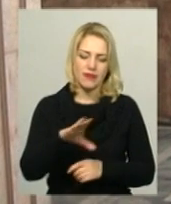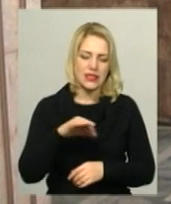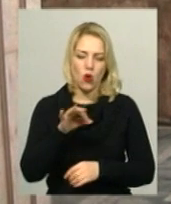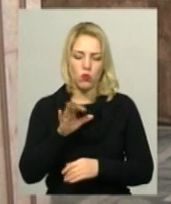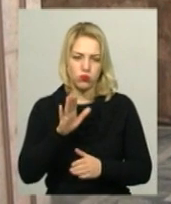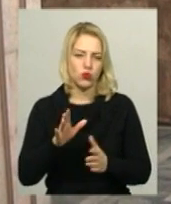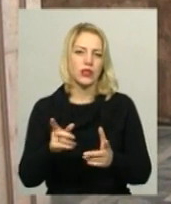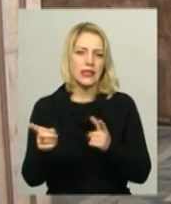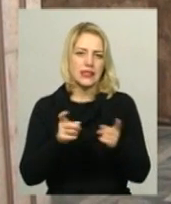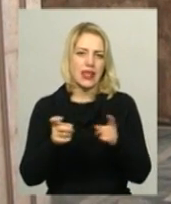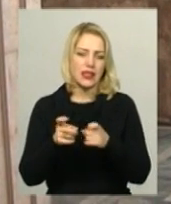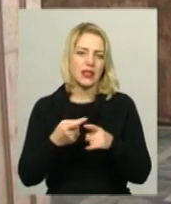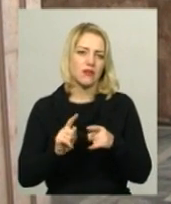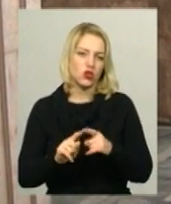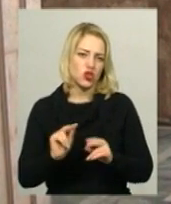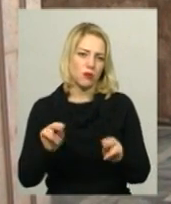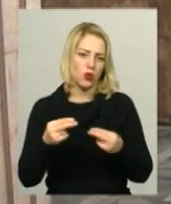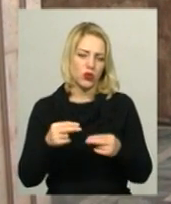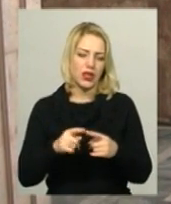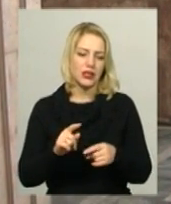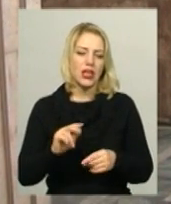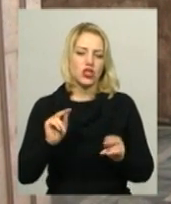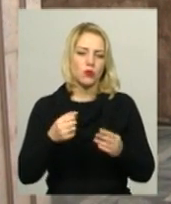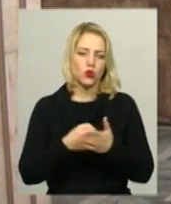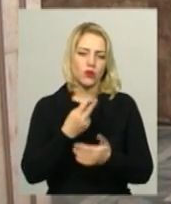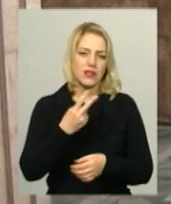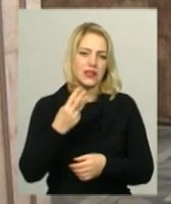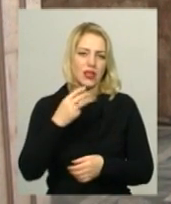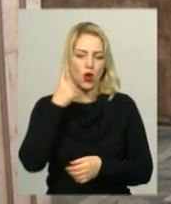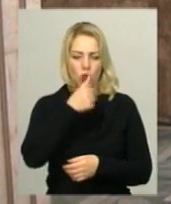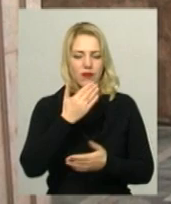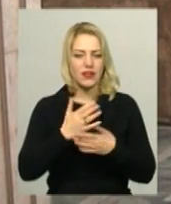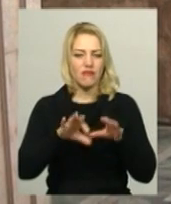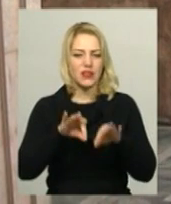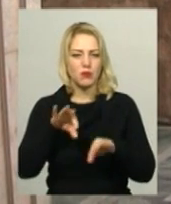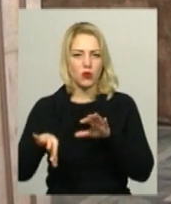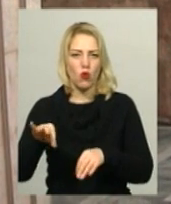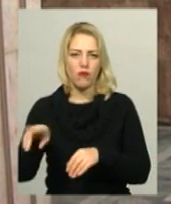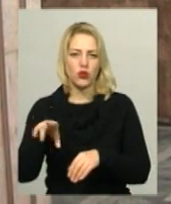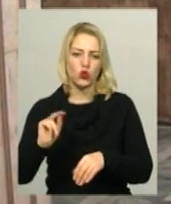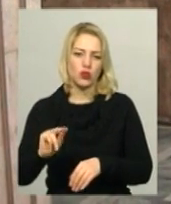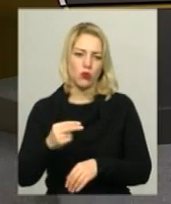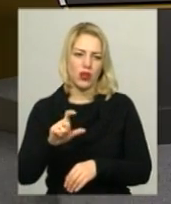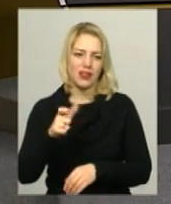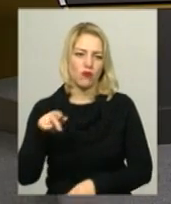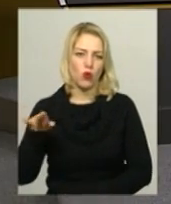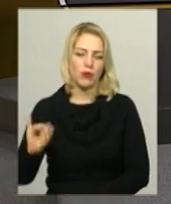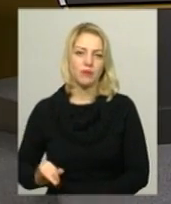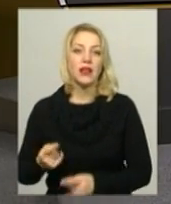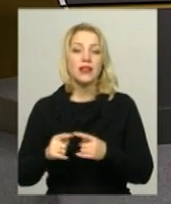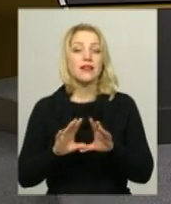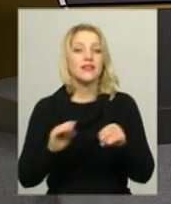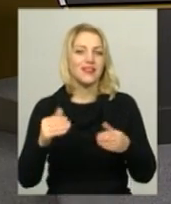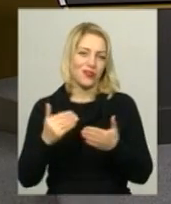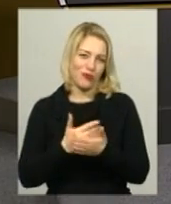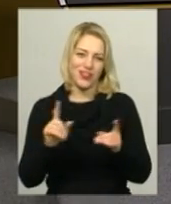чемпіонаті. Чемпіонат до 23 років – це є відбірковий до чемпіонату Європи. Наразі